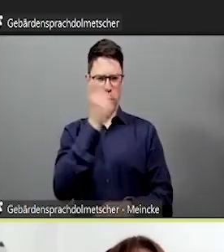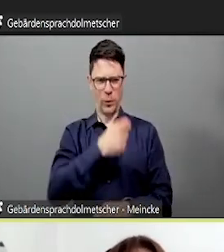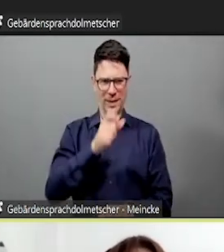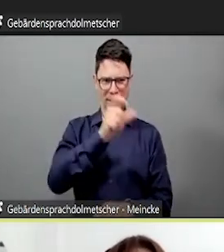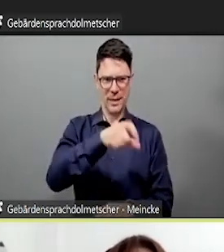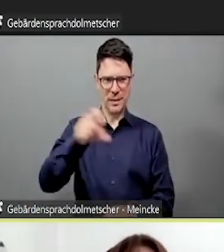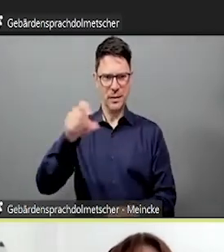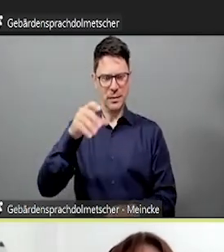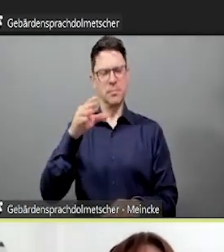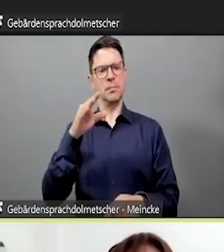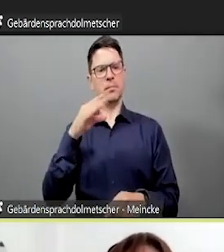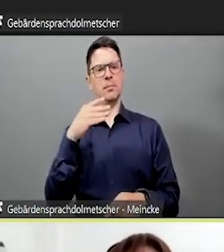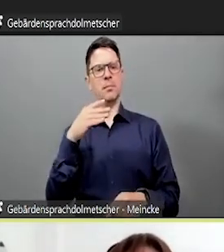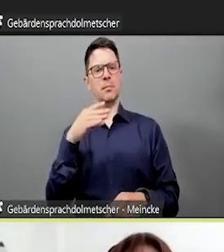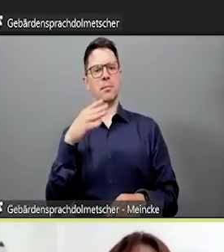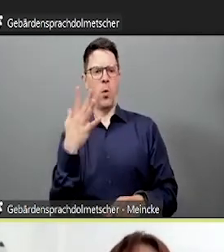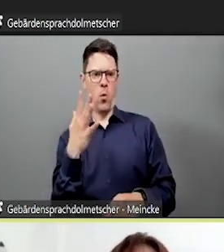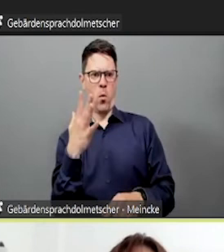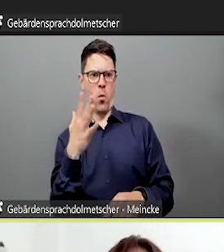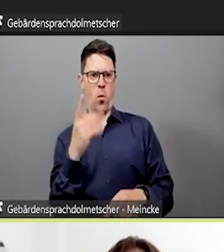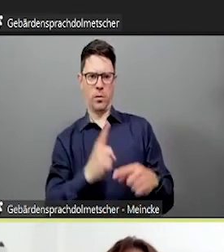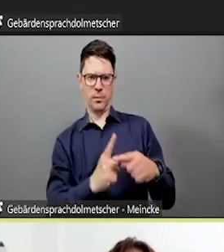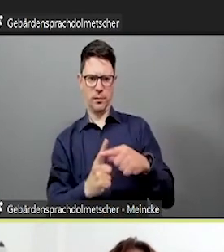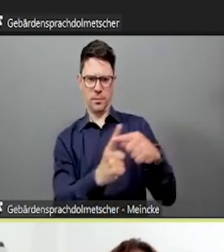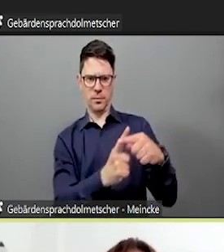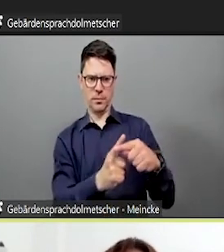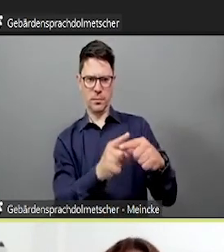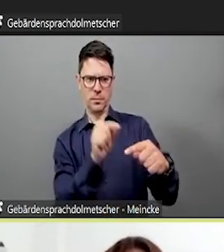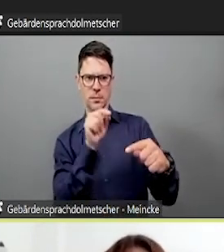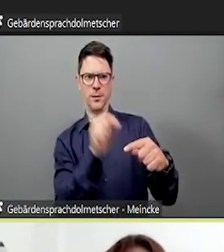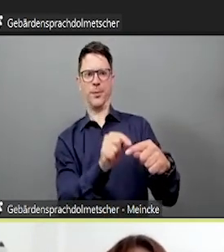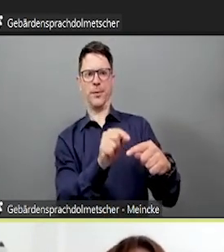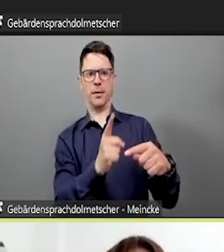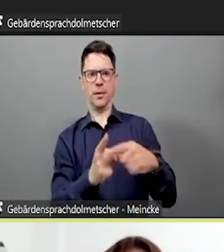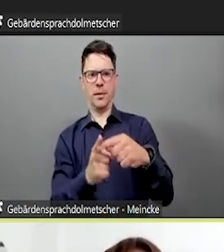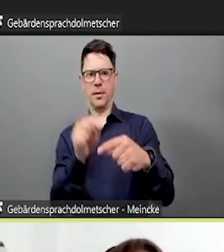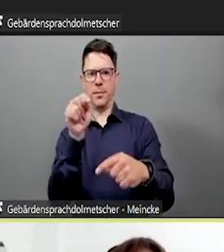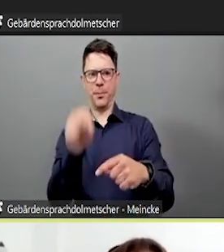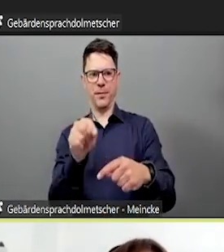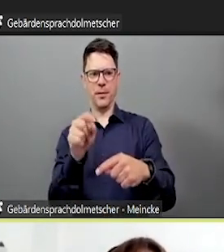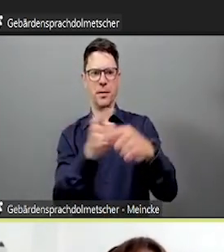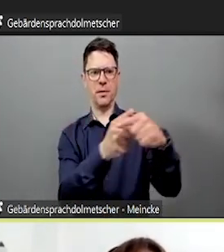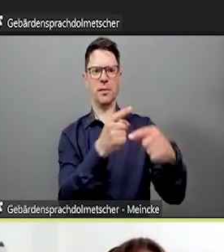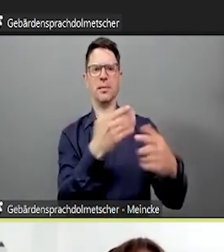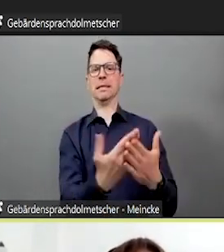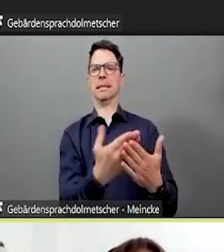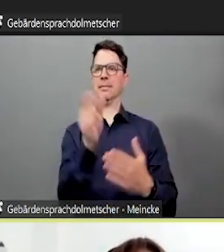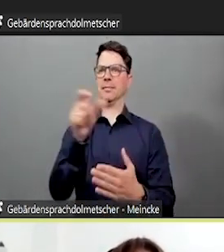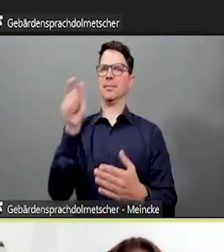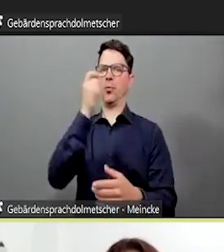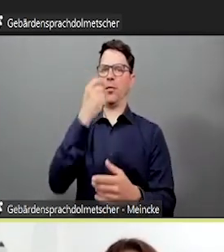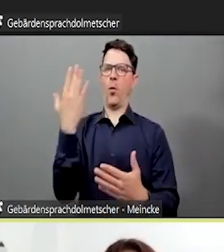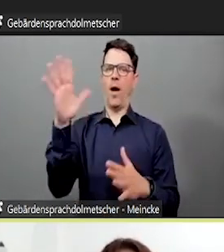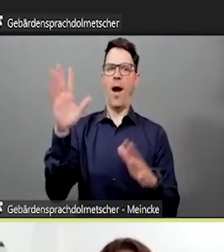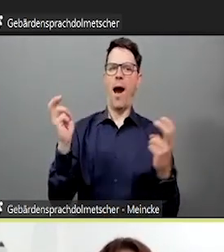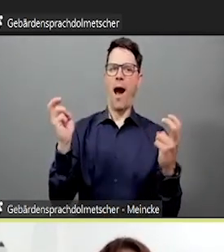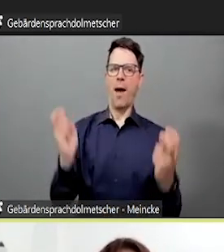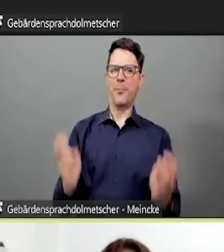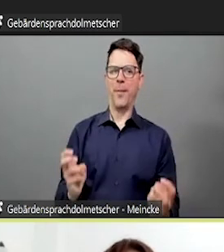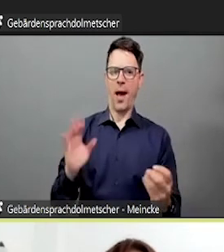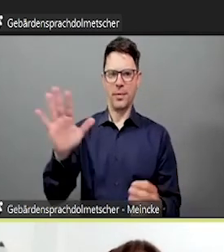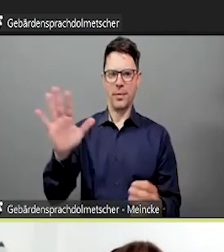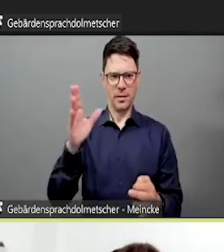Lieblingsort in Hamburg oder so und dann kann man auf diese Karte Marker setzen, man kann die auch